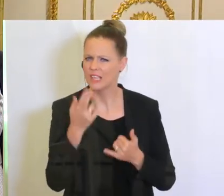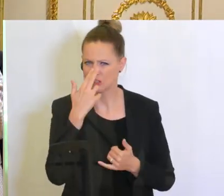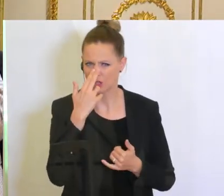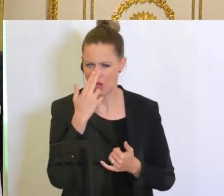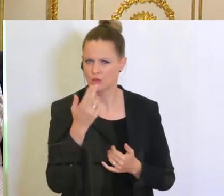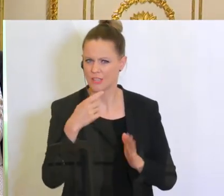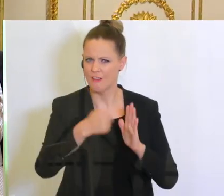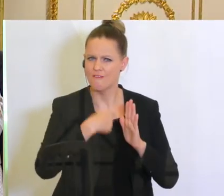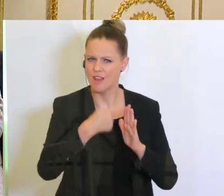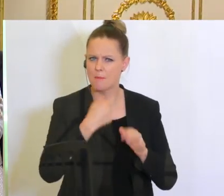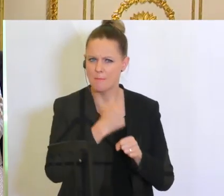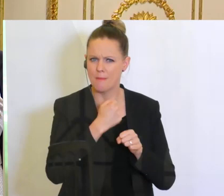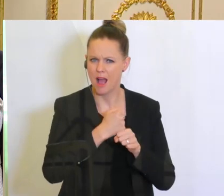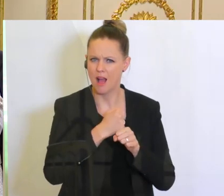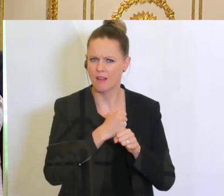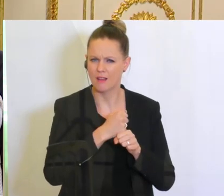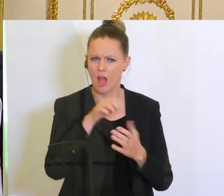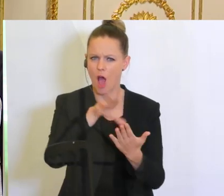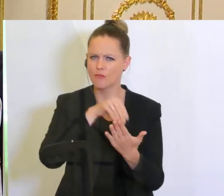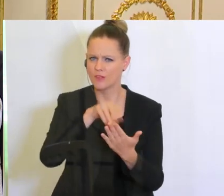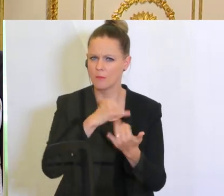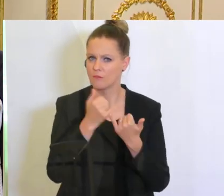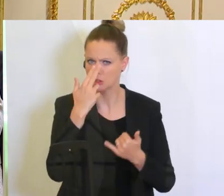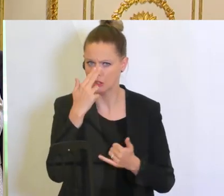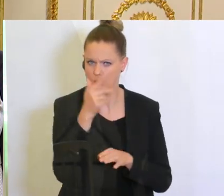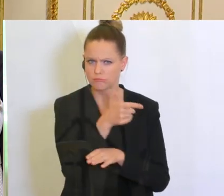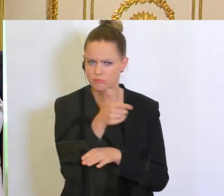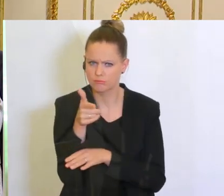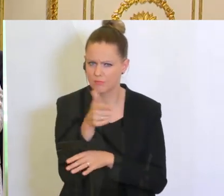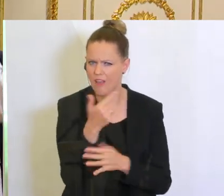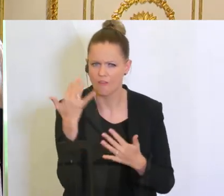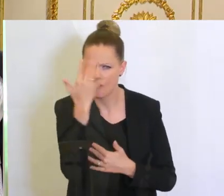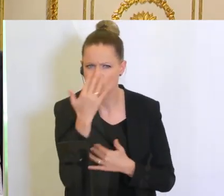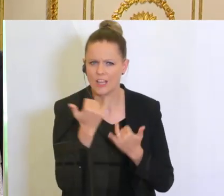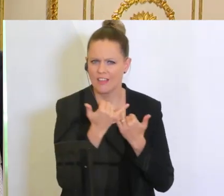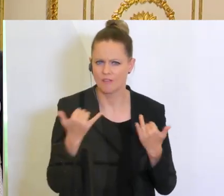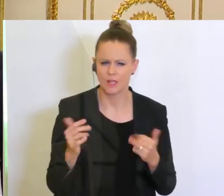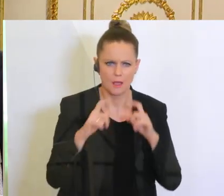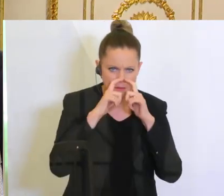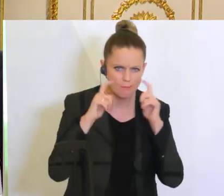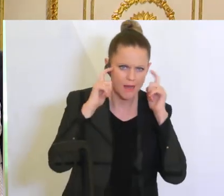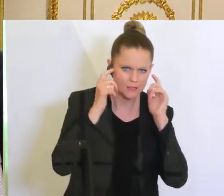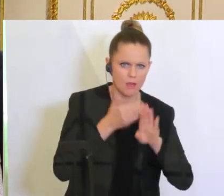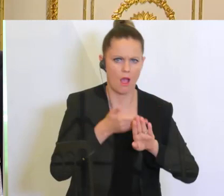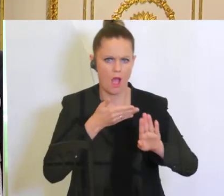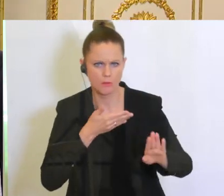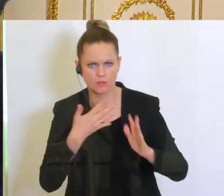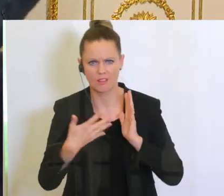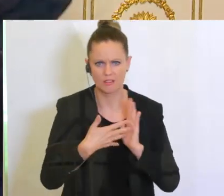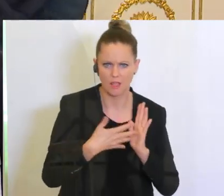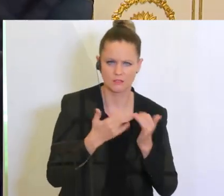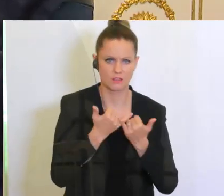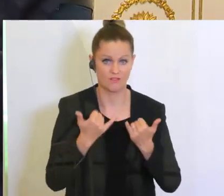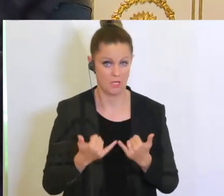das Filmmachen, das Drehen ausschauen? Wie kann man sich das vorstellen? Masken, Abstand, Testungen.